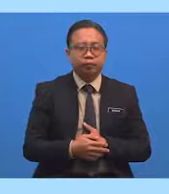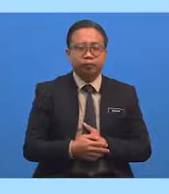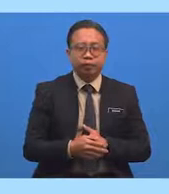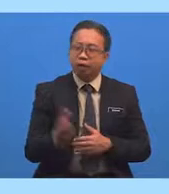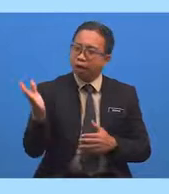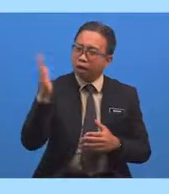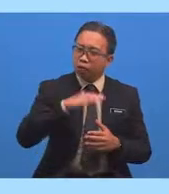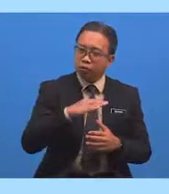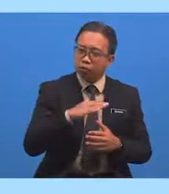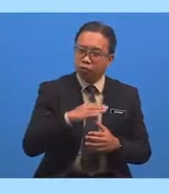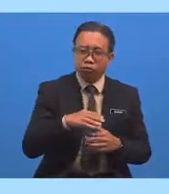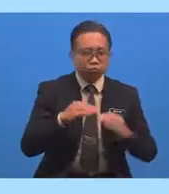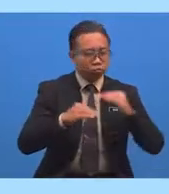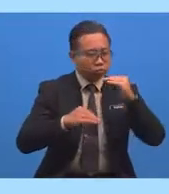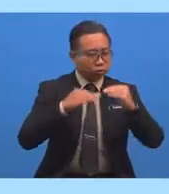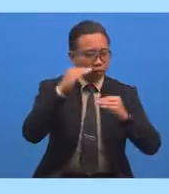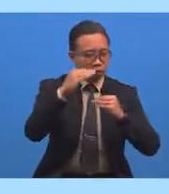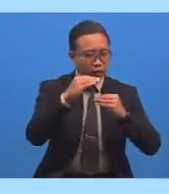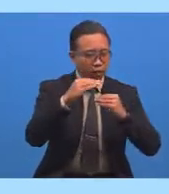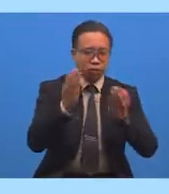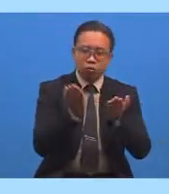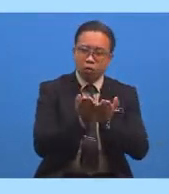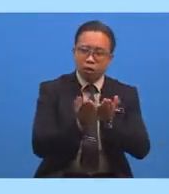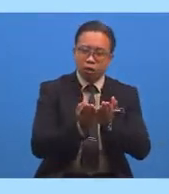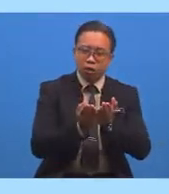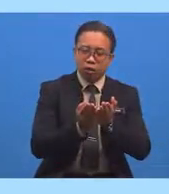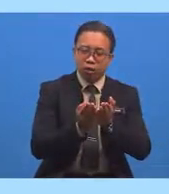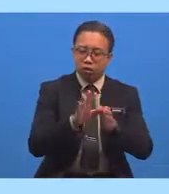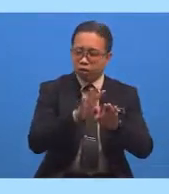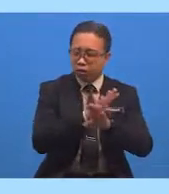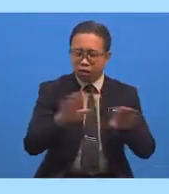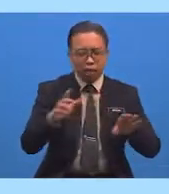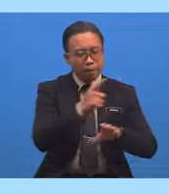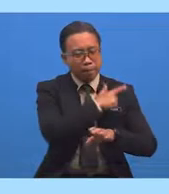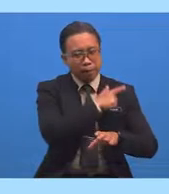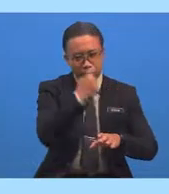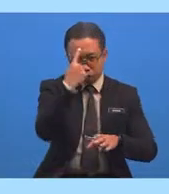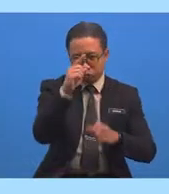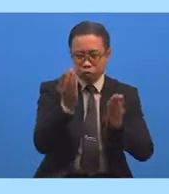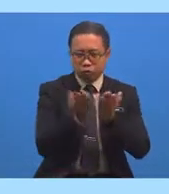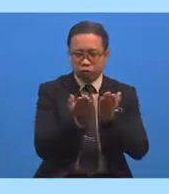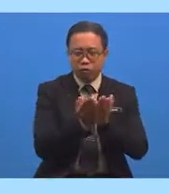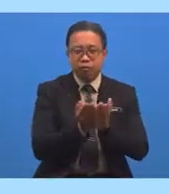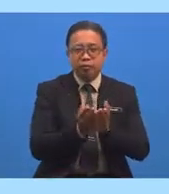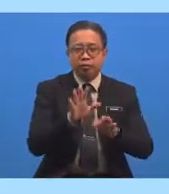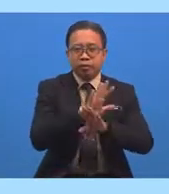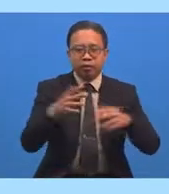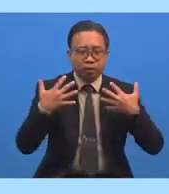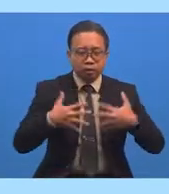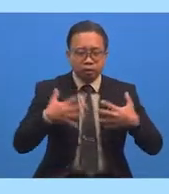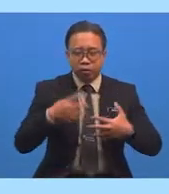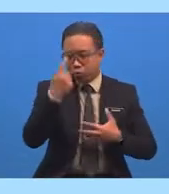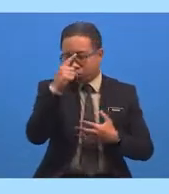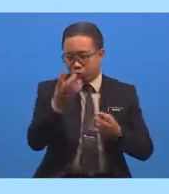Ayuh Pertingkatkan Amalan Berdoa Jangan Malas Berdoa Jangan Takut